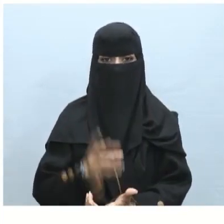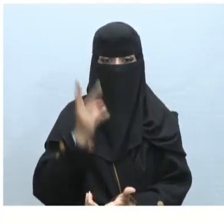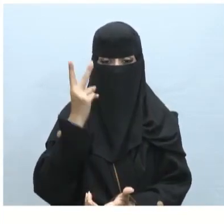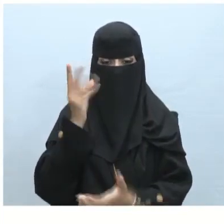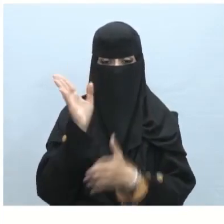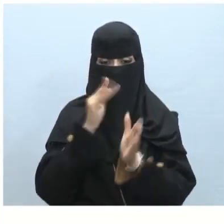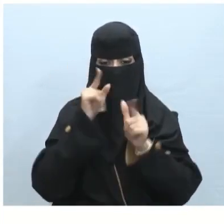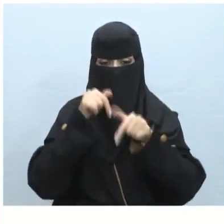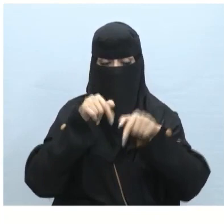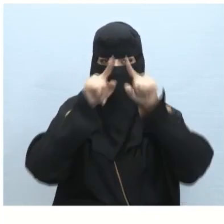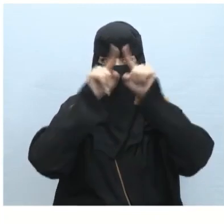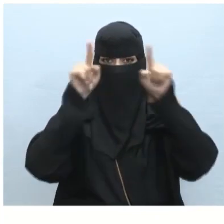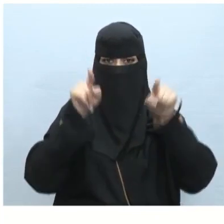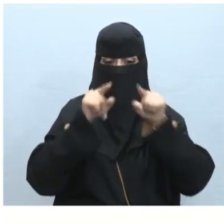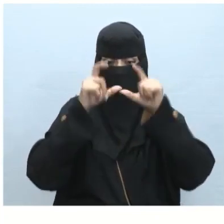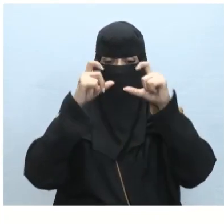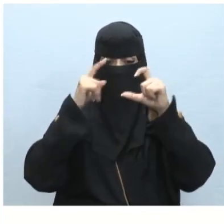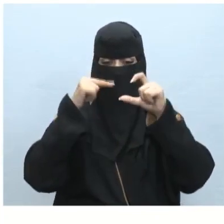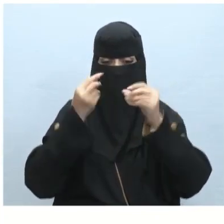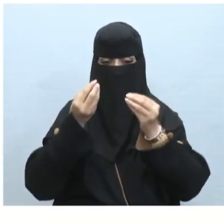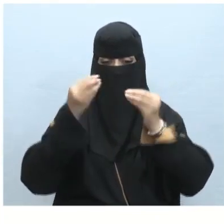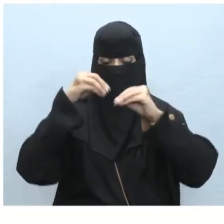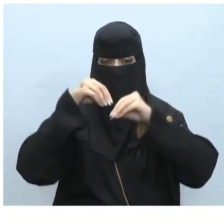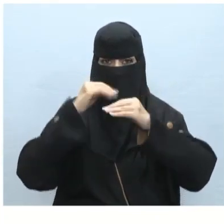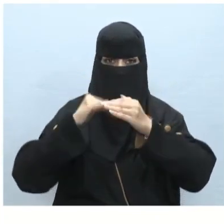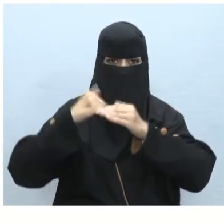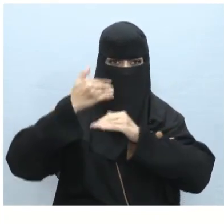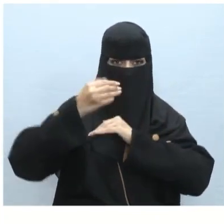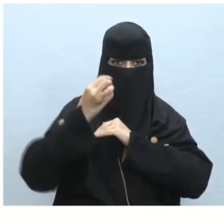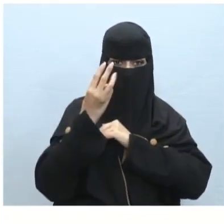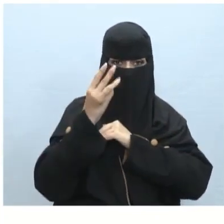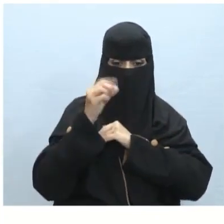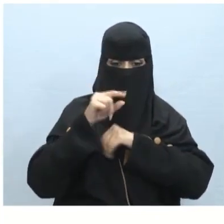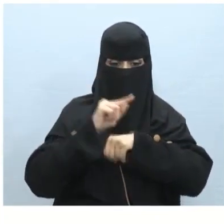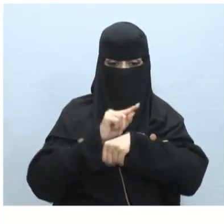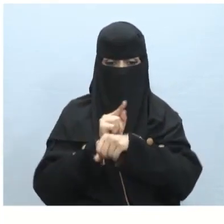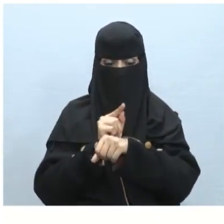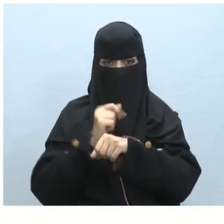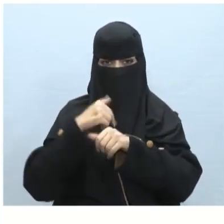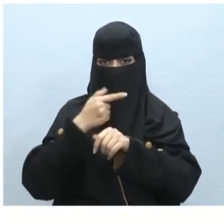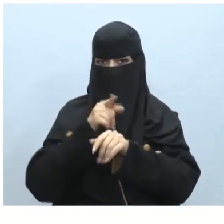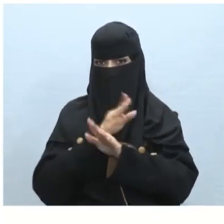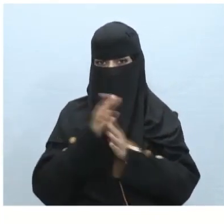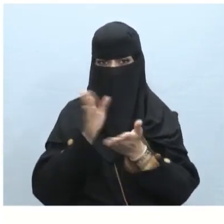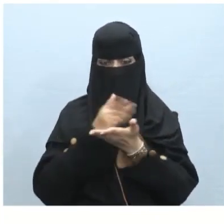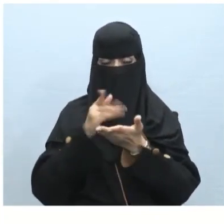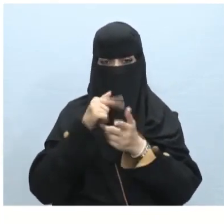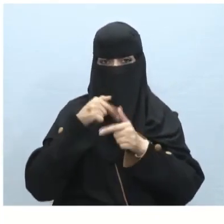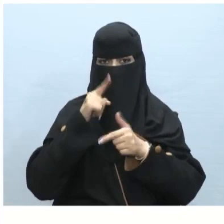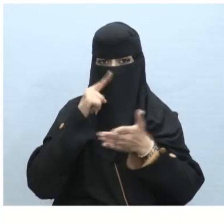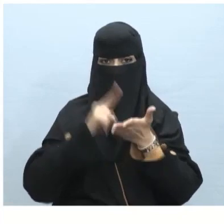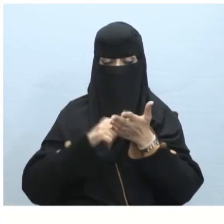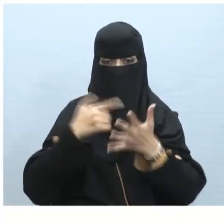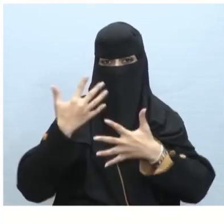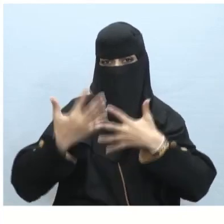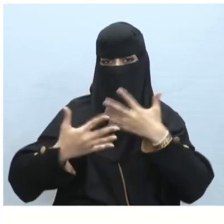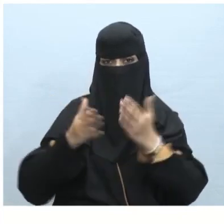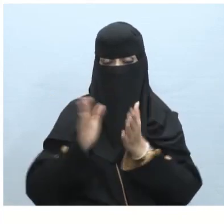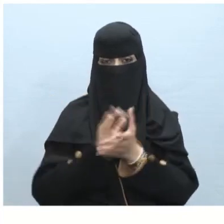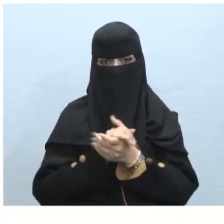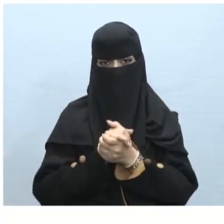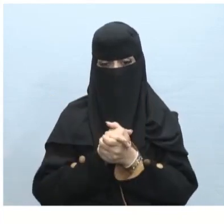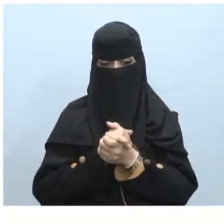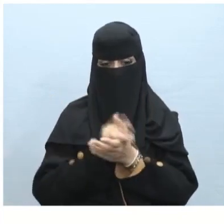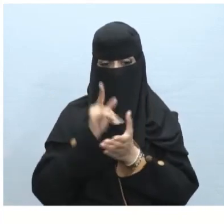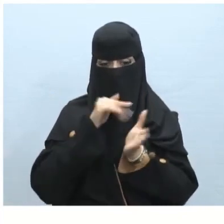أيضا توضح الصورة المندرجة في علامة تبويب حركات صورة من مجموعة التوقيت في علامة التوويض